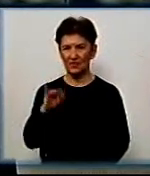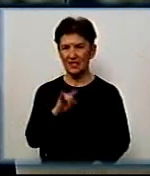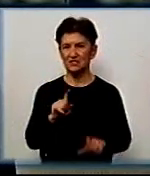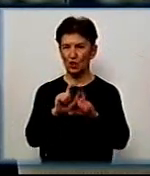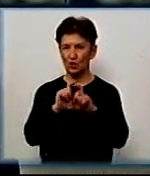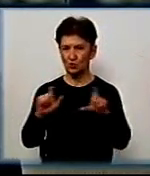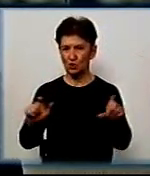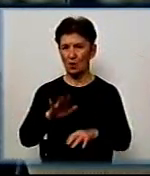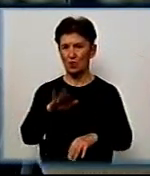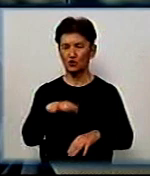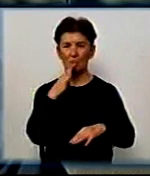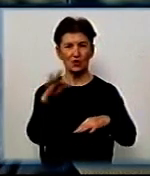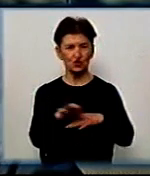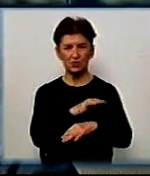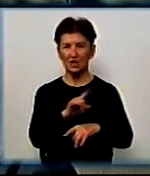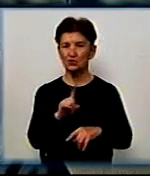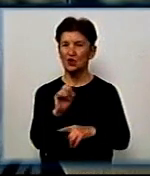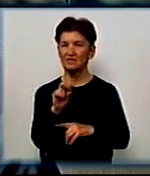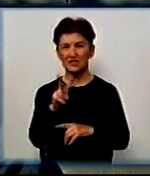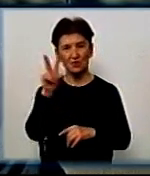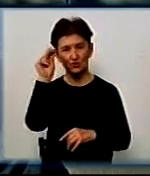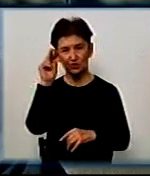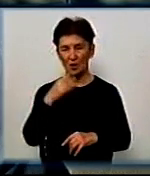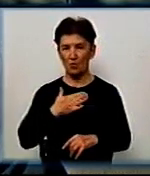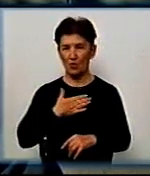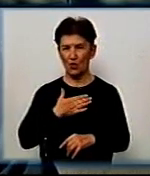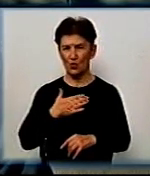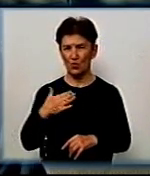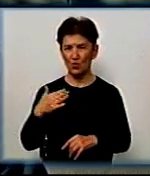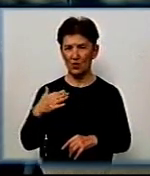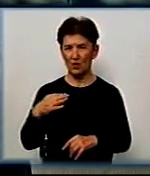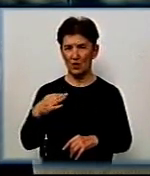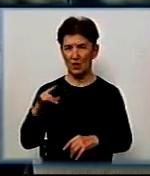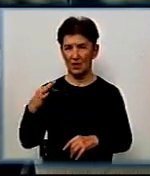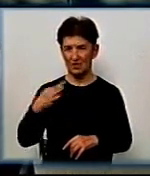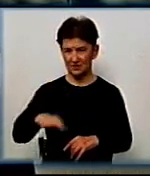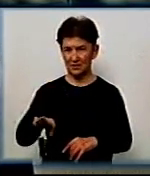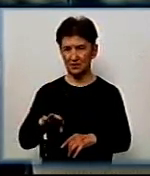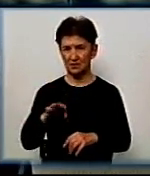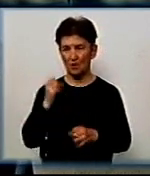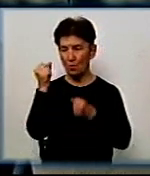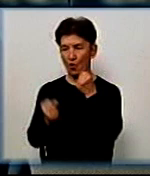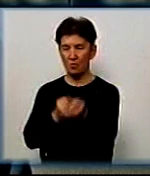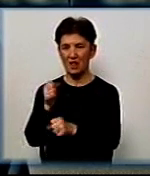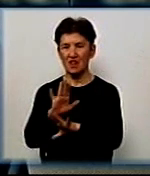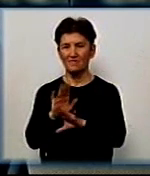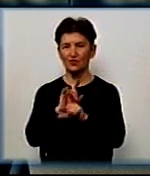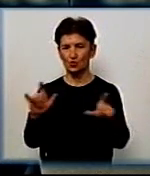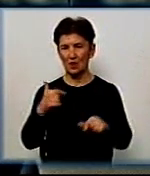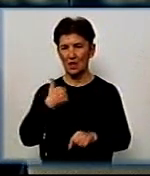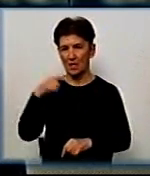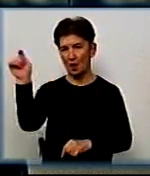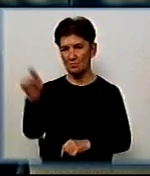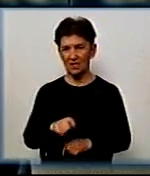учителька, потім жінка, що 12-го числа мою дитину побили в школі. Я приїхав в місто,